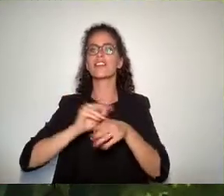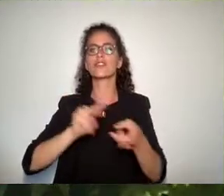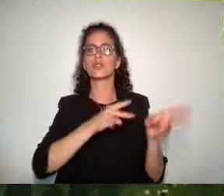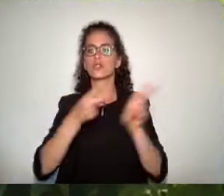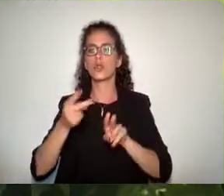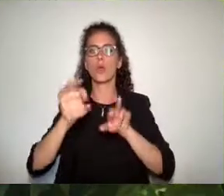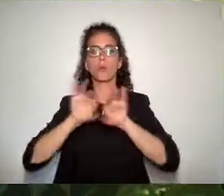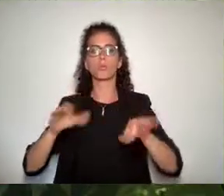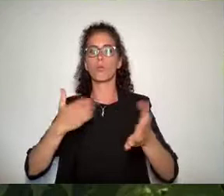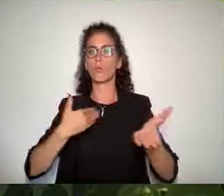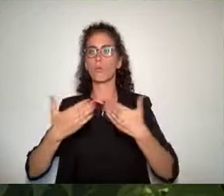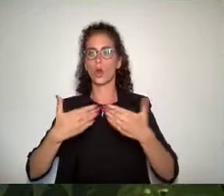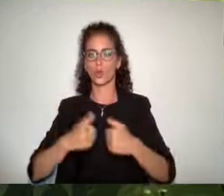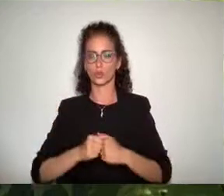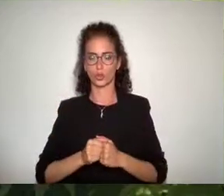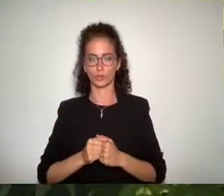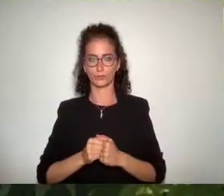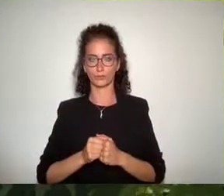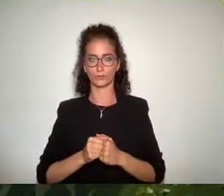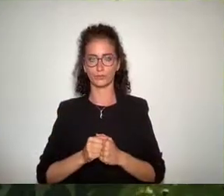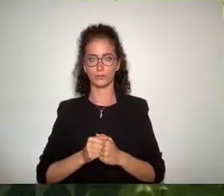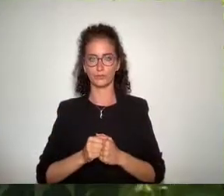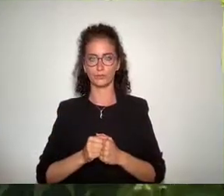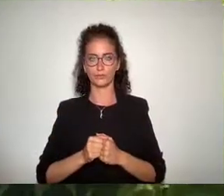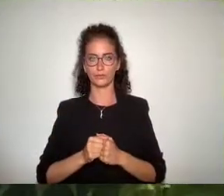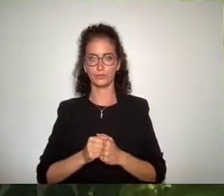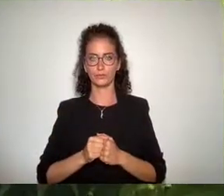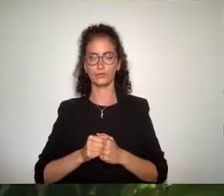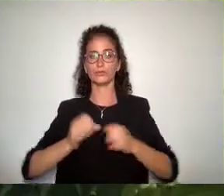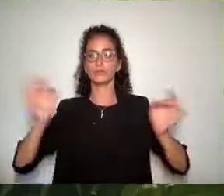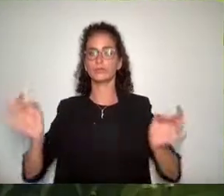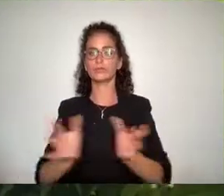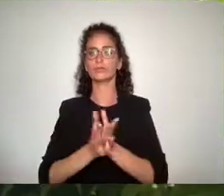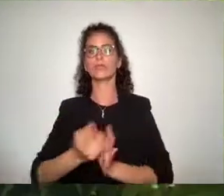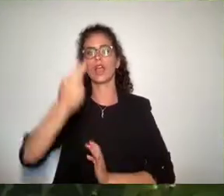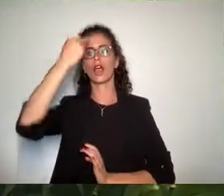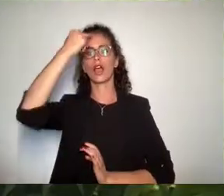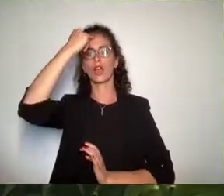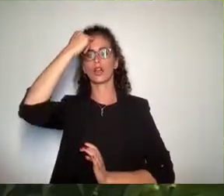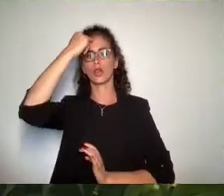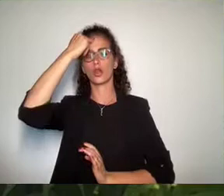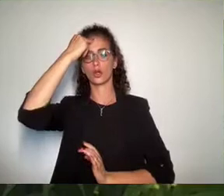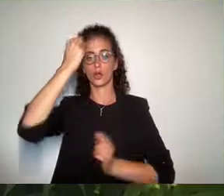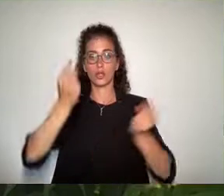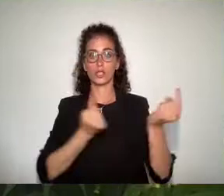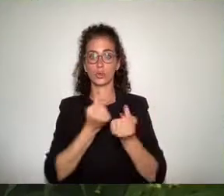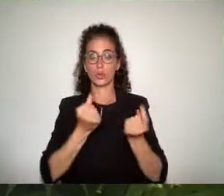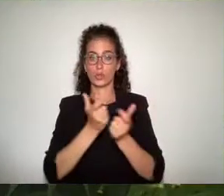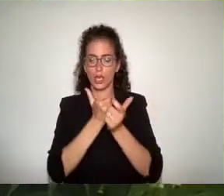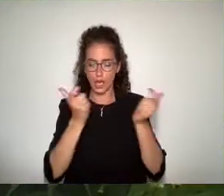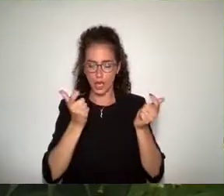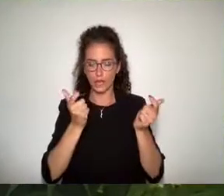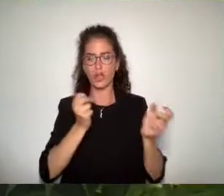contatto col personale di pretriage o di triage. Con l'occasione va ricordato che i reparti di pronto